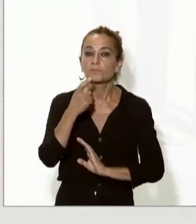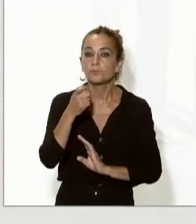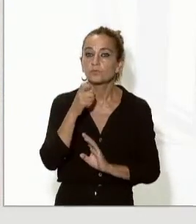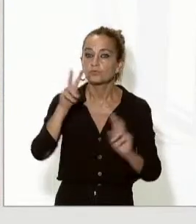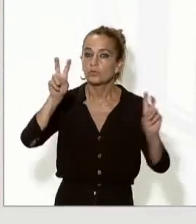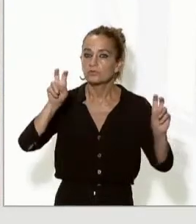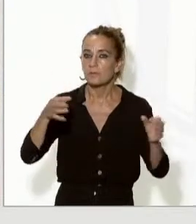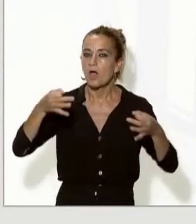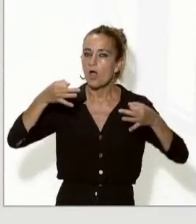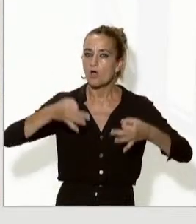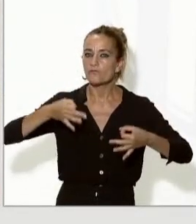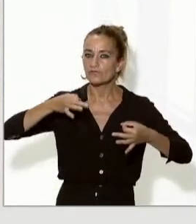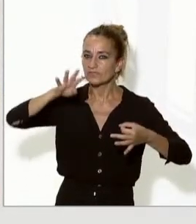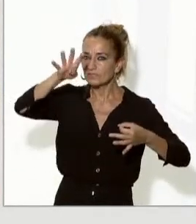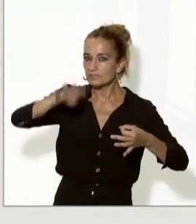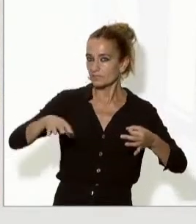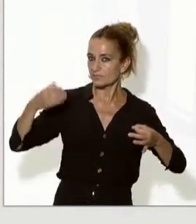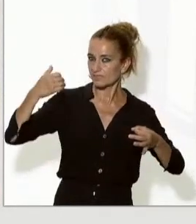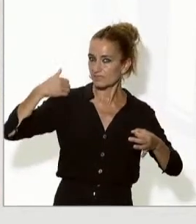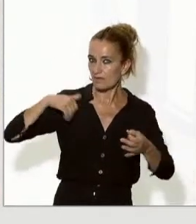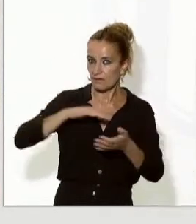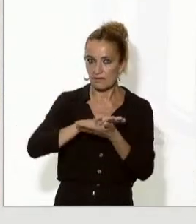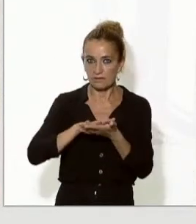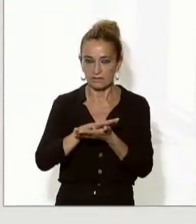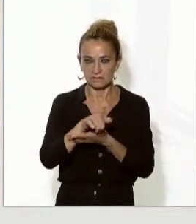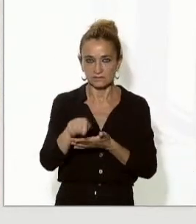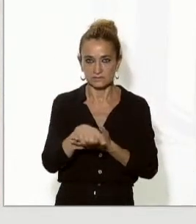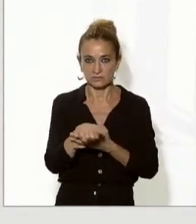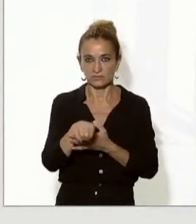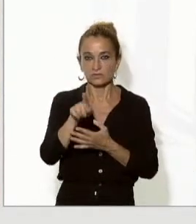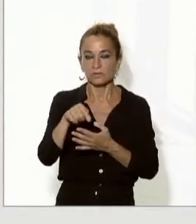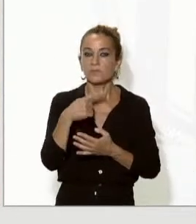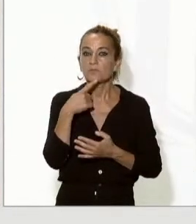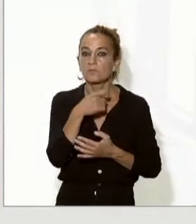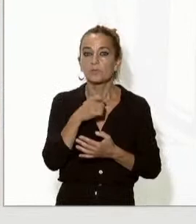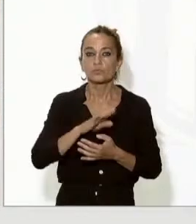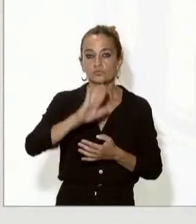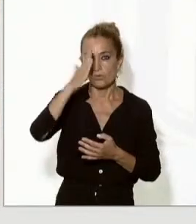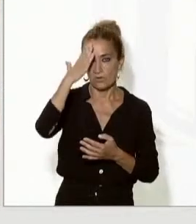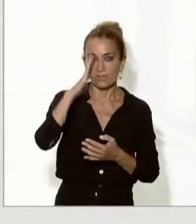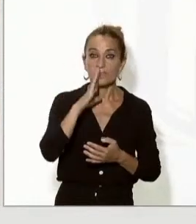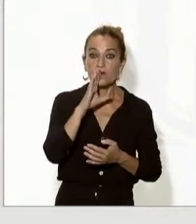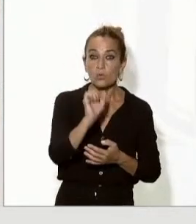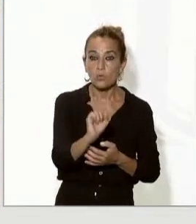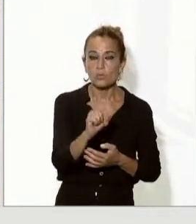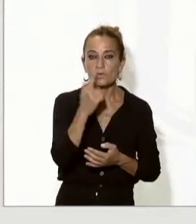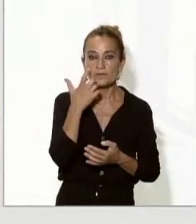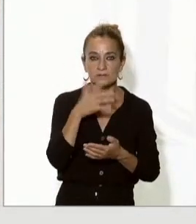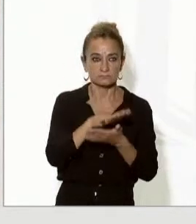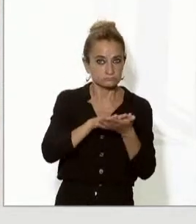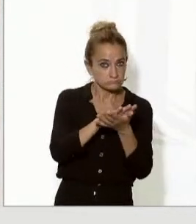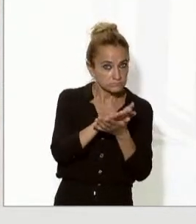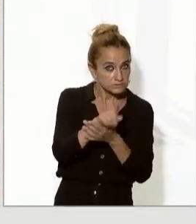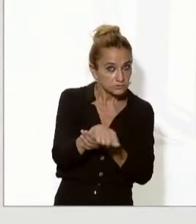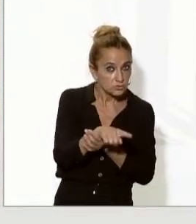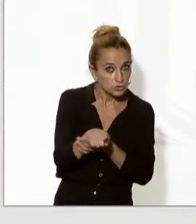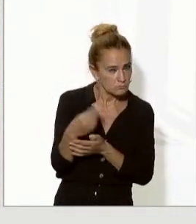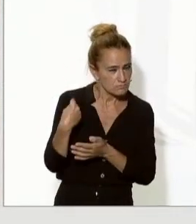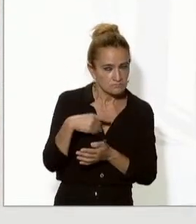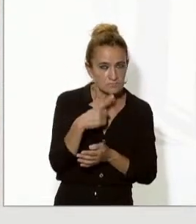català i si li pregunto al cap de govern si han entrat en aquesta matèria i si